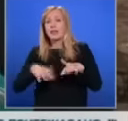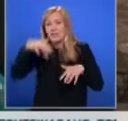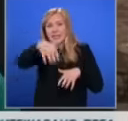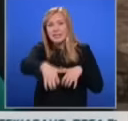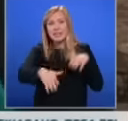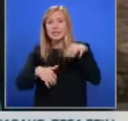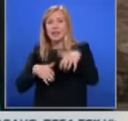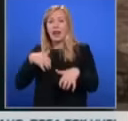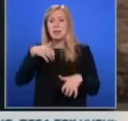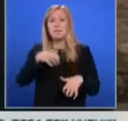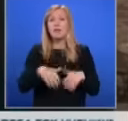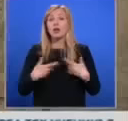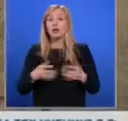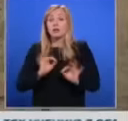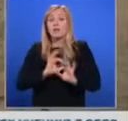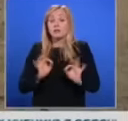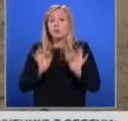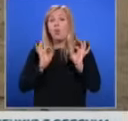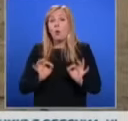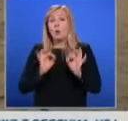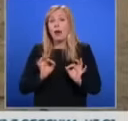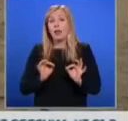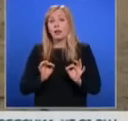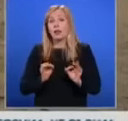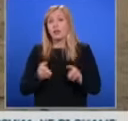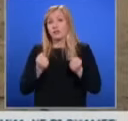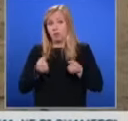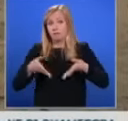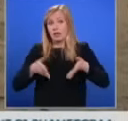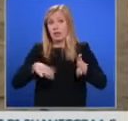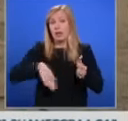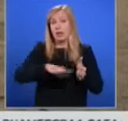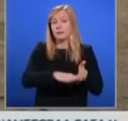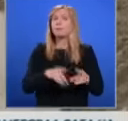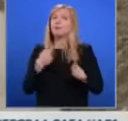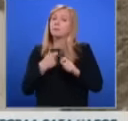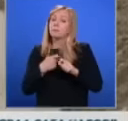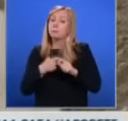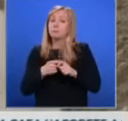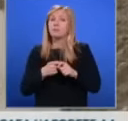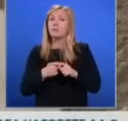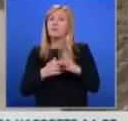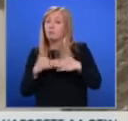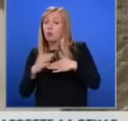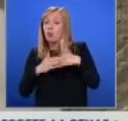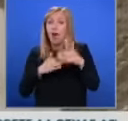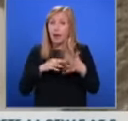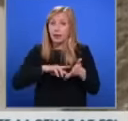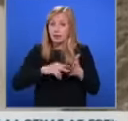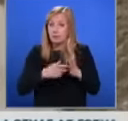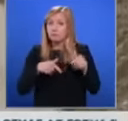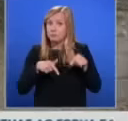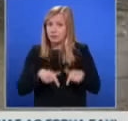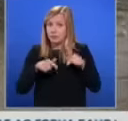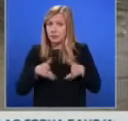докато си възстанови нормалния режим на реката. Успоредно спочистването се работи и по проектирането на инфраструктурата. За ново